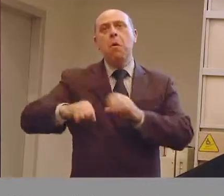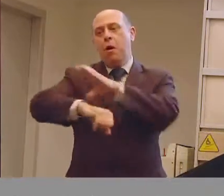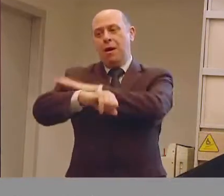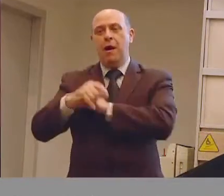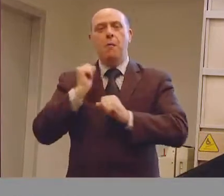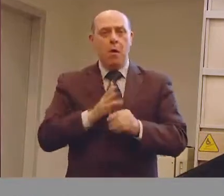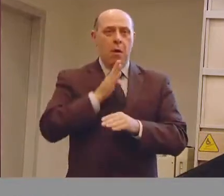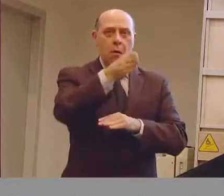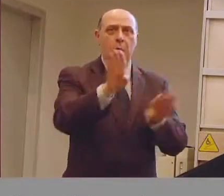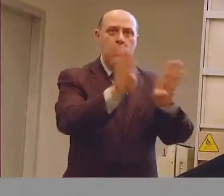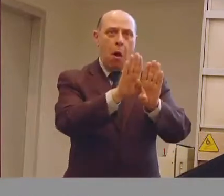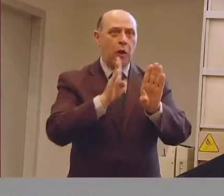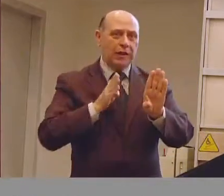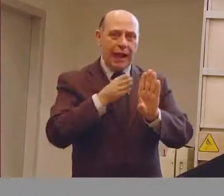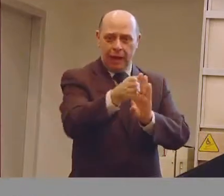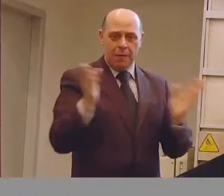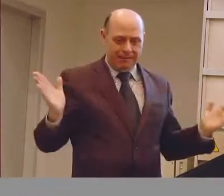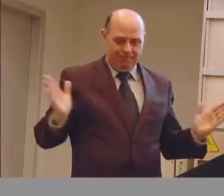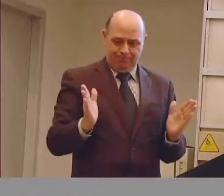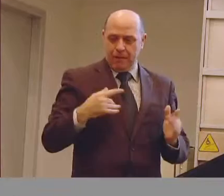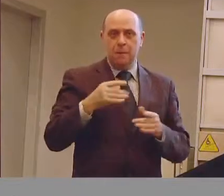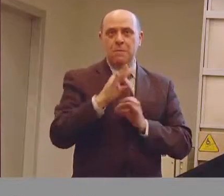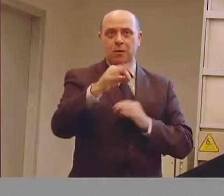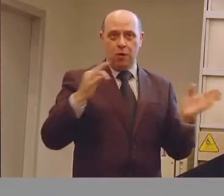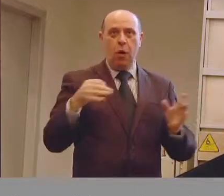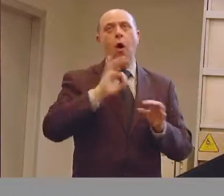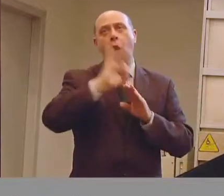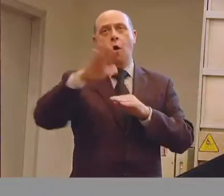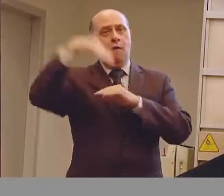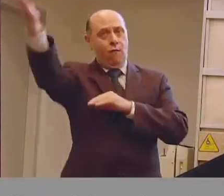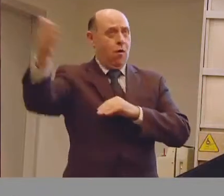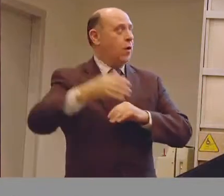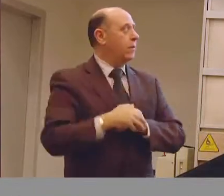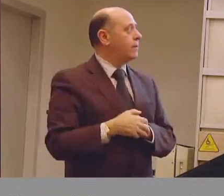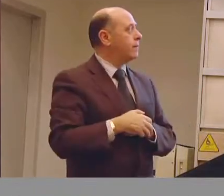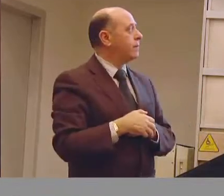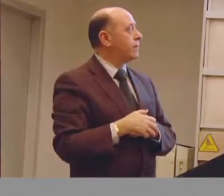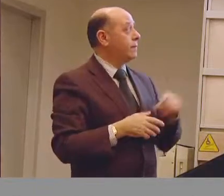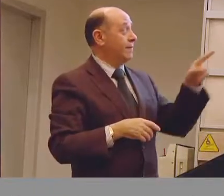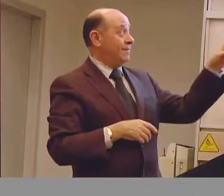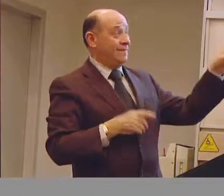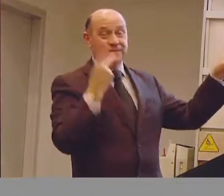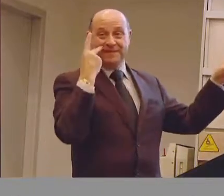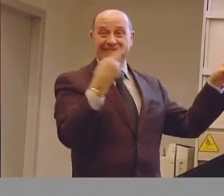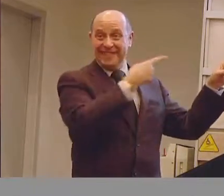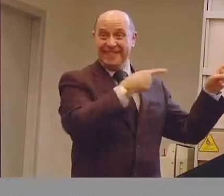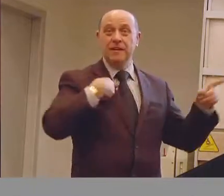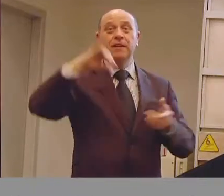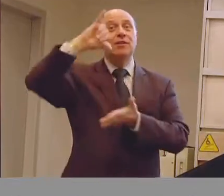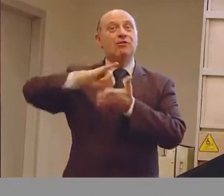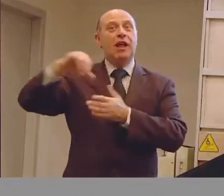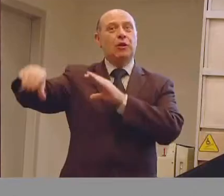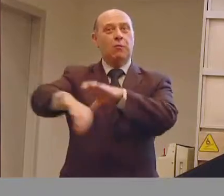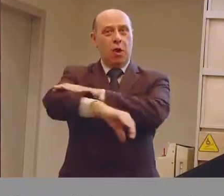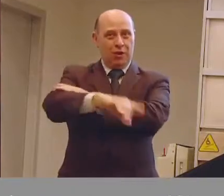le porte e utilizzarlo anche nella versione cosiddetta outdoor. Considerate che l'intervento da parte del centro protesi